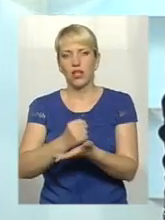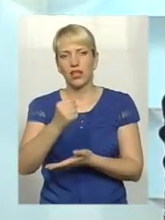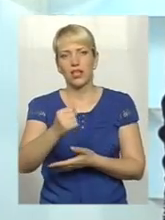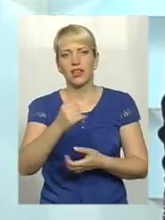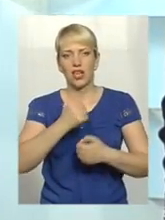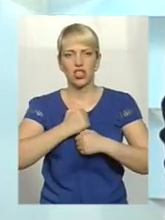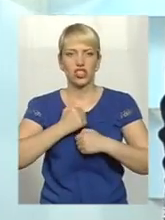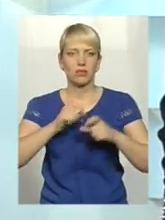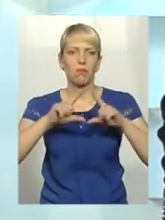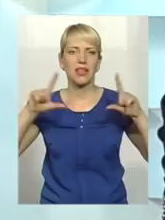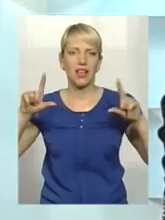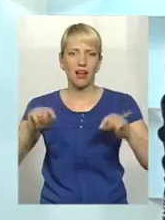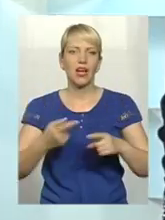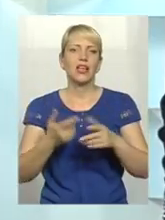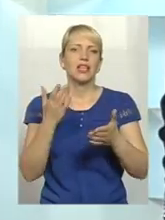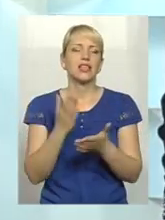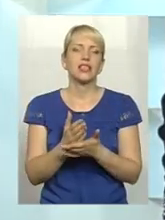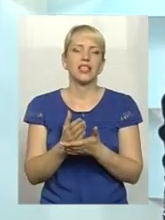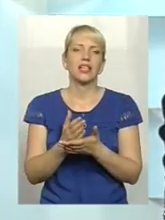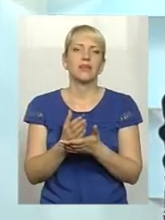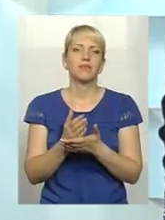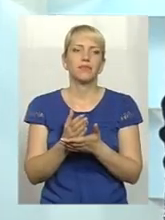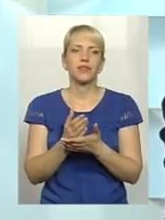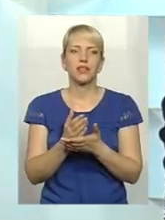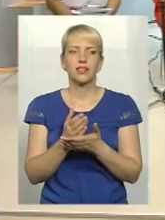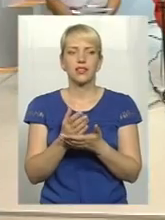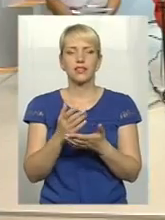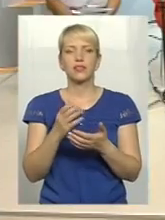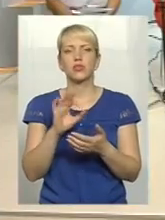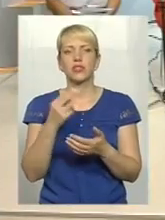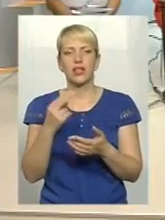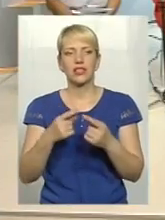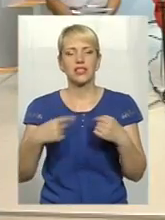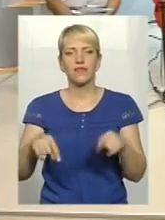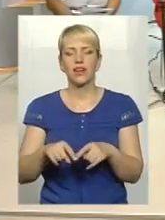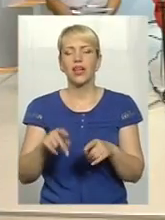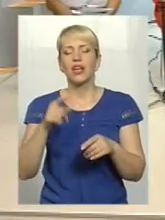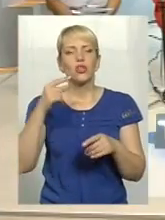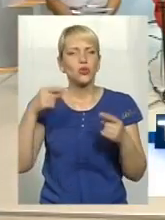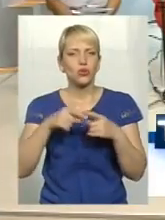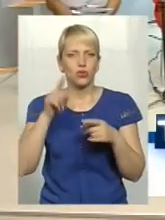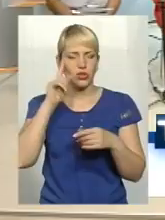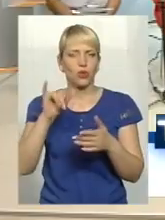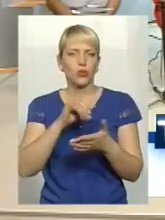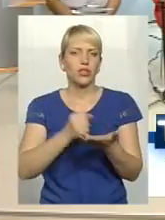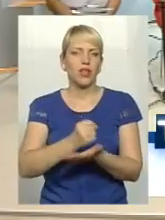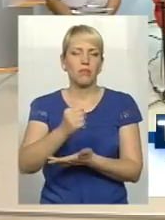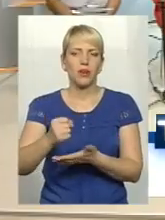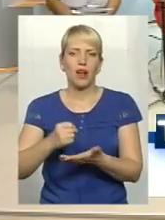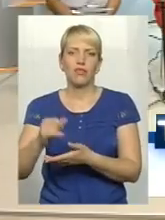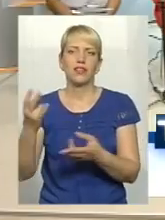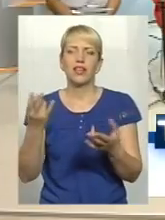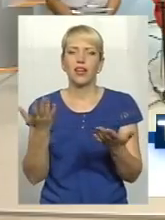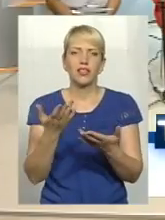ветеранній війни. Є соціальні сфери, також державні, які знають, до кого звернутися, куди направити, які документи